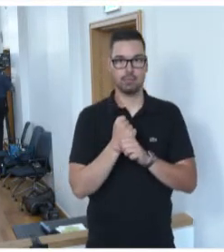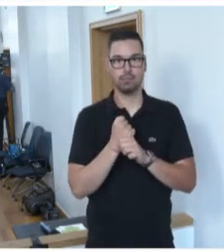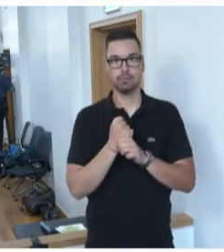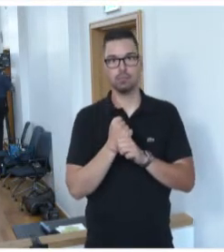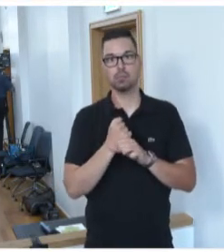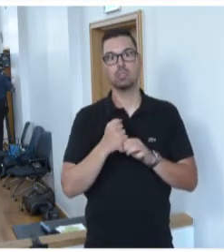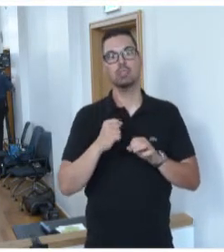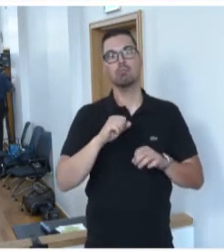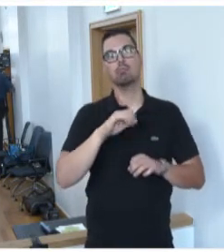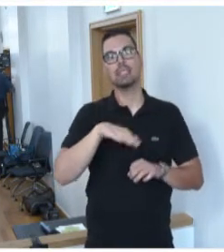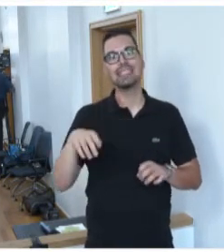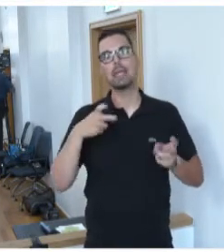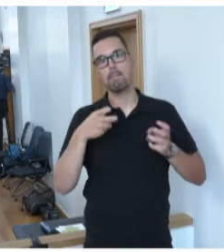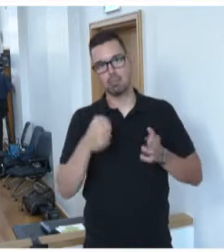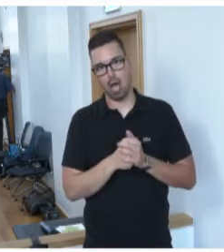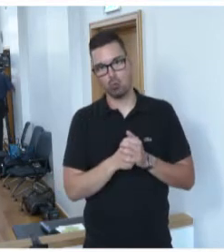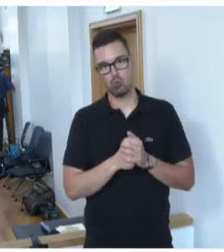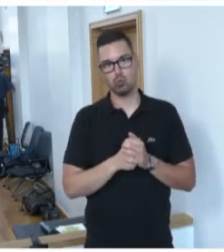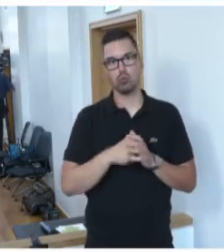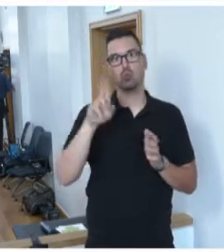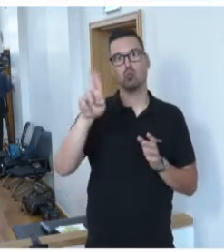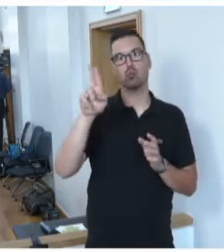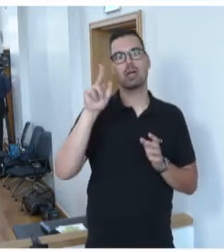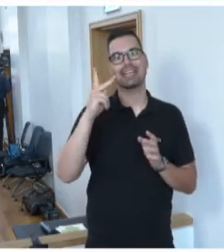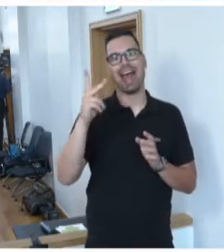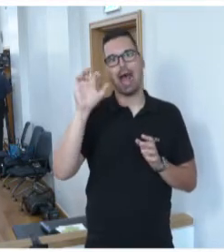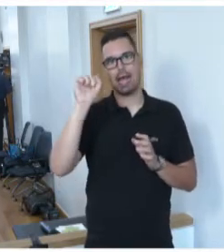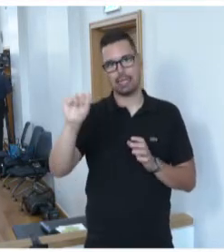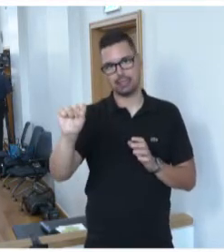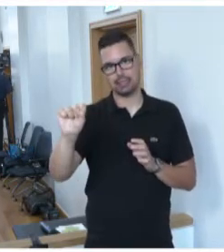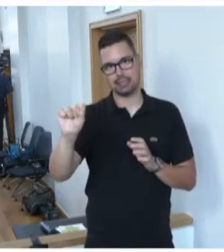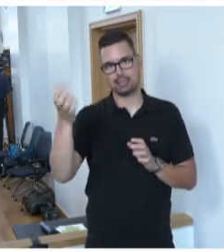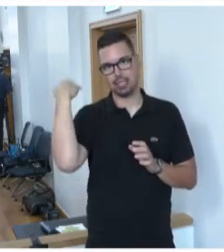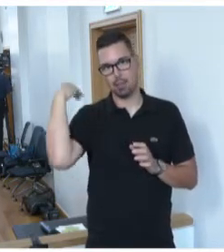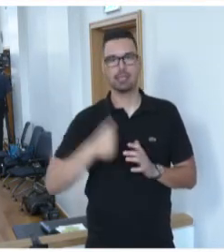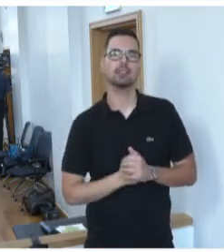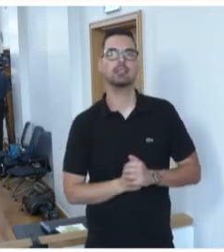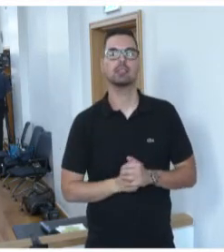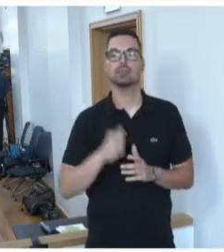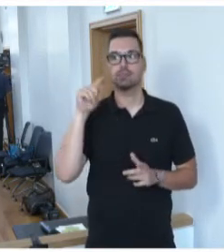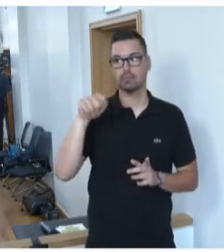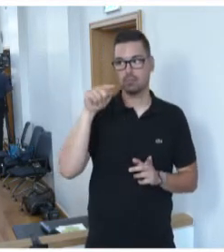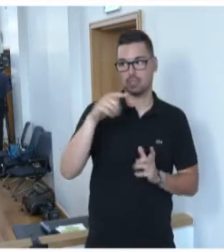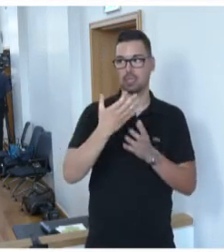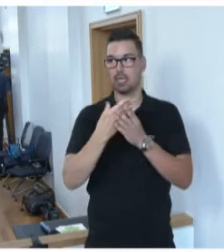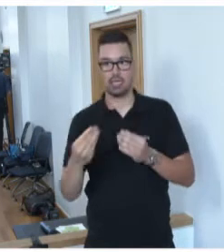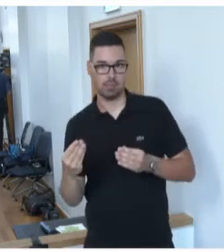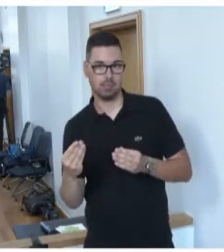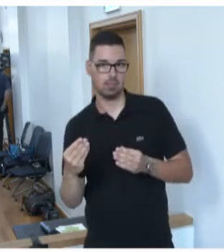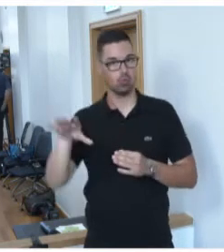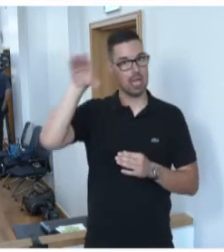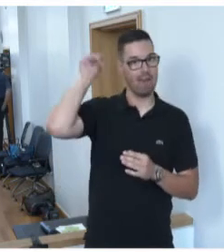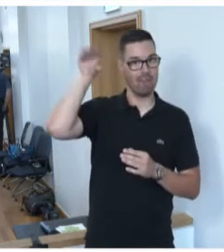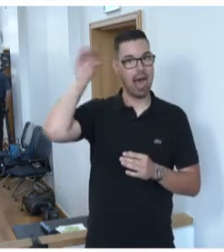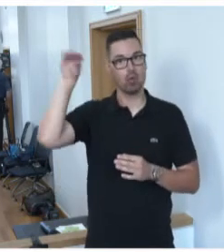des Arztes am UKS, aus dem wir unsere Schlüsse gezogen haben. Diese Schlüsse und die Erkenntnisse aus dem